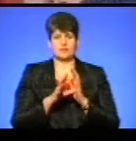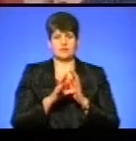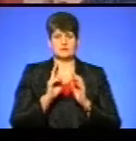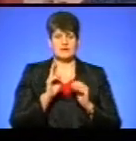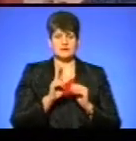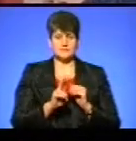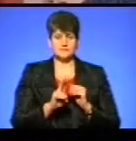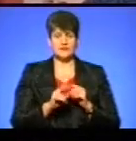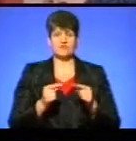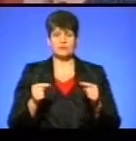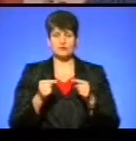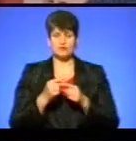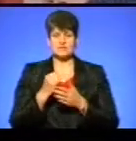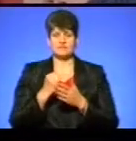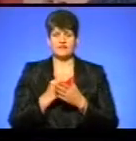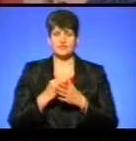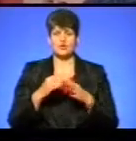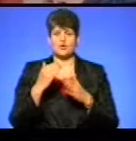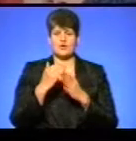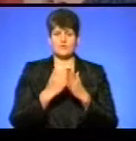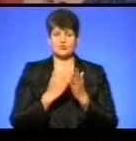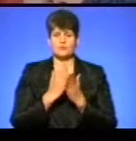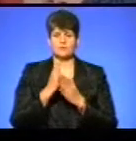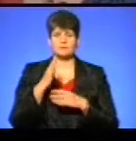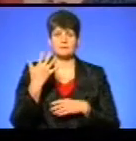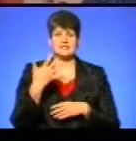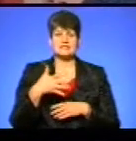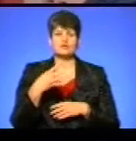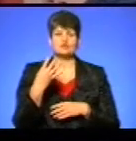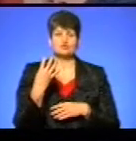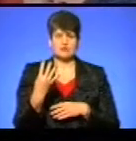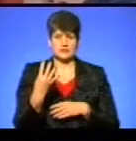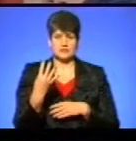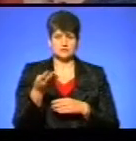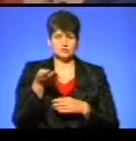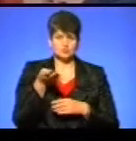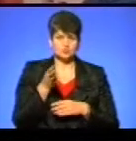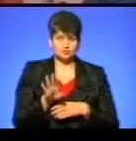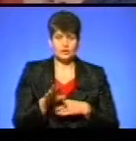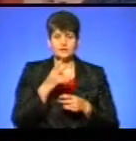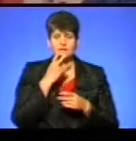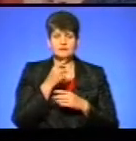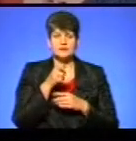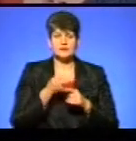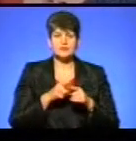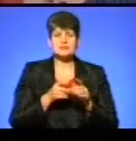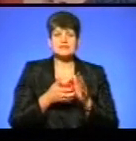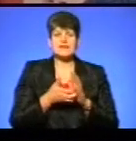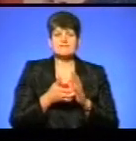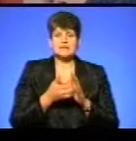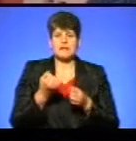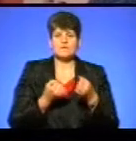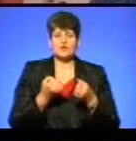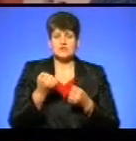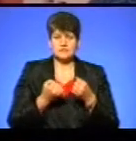затвердженого графіку має виходити на лінію 54 одиниці. Але враховуючи те, що на сьогоднішній день у нас не вистачає водіїв,